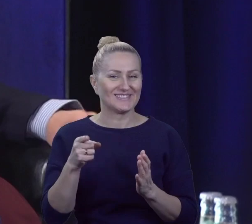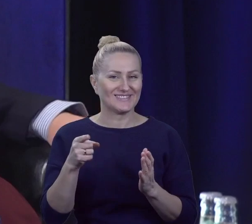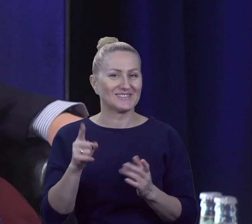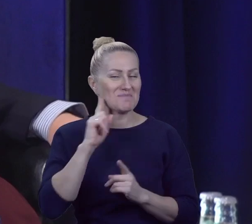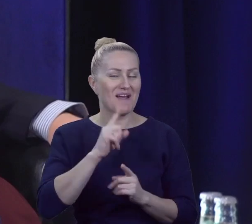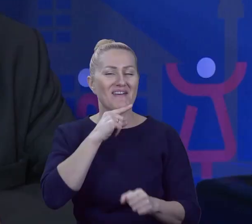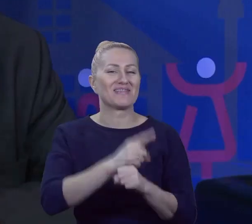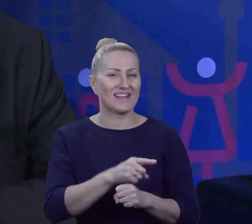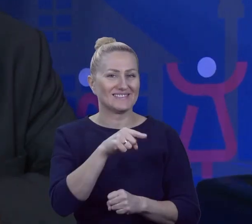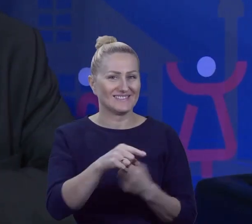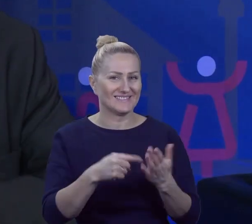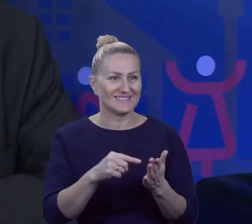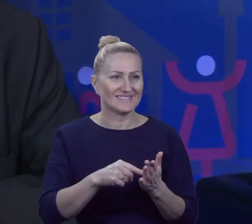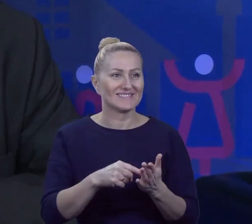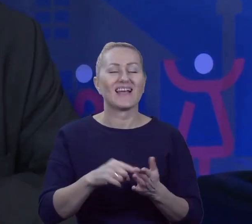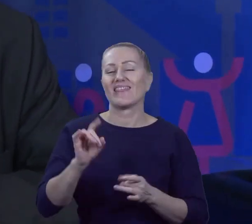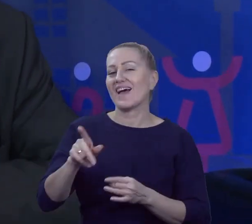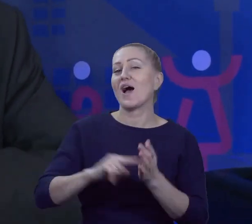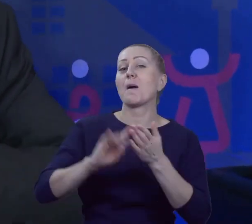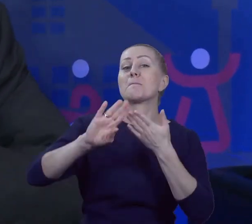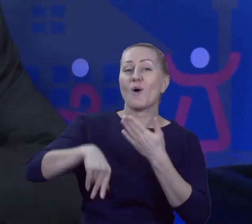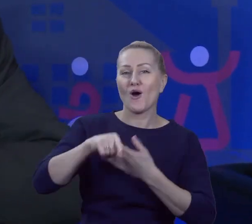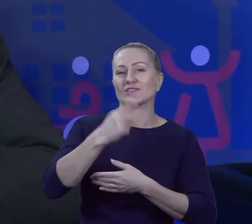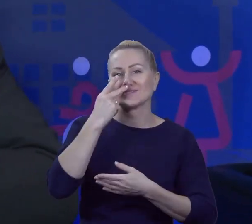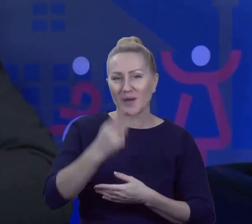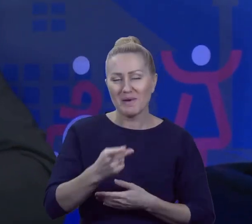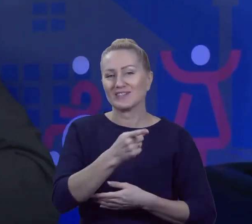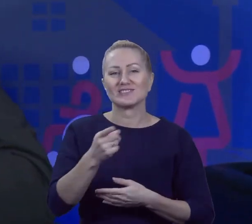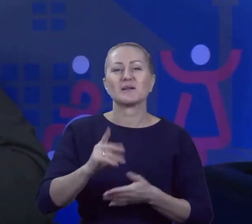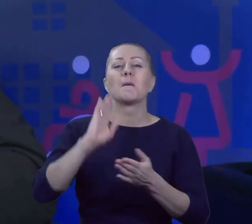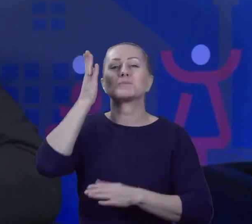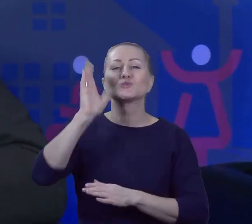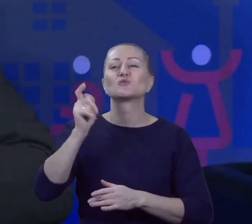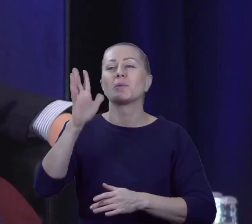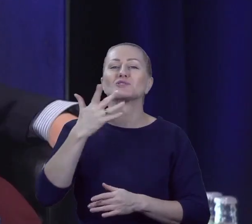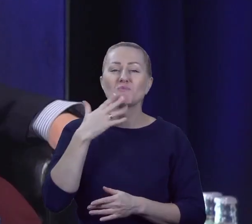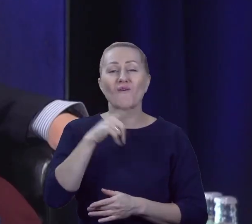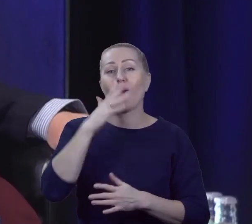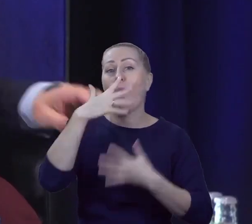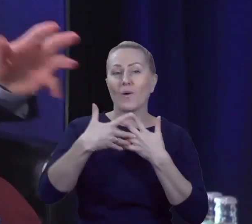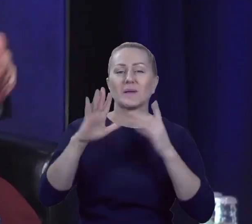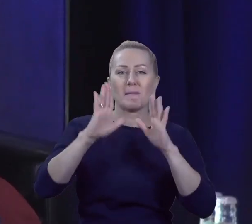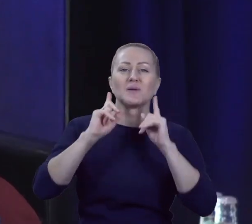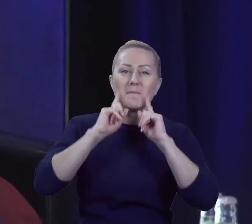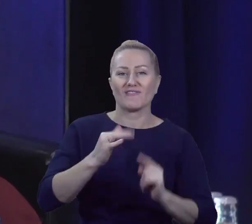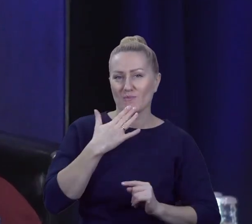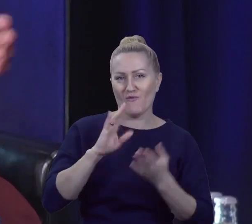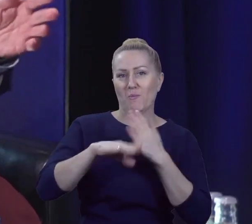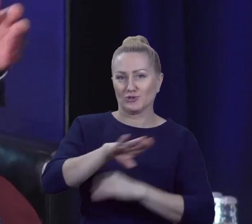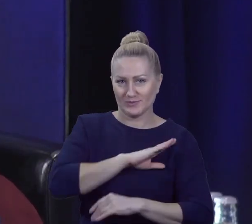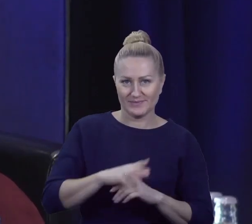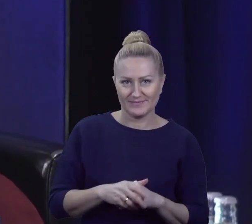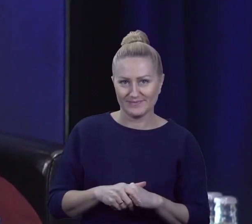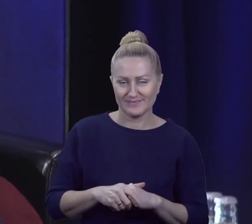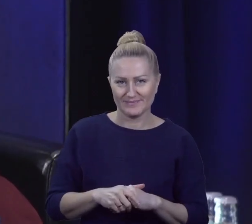rozstrzygnięcie. Wtedy to będzie miarodajne i obiektywne. Panie prezydencie,